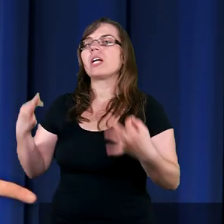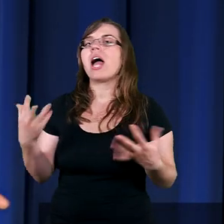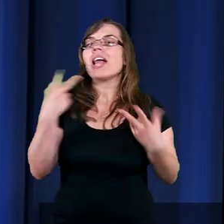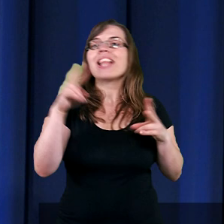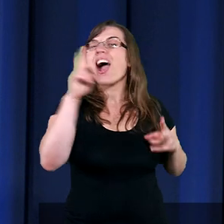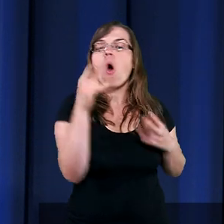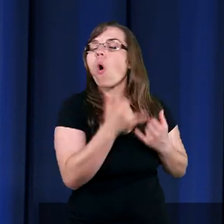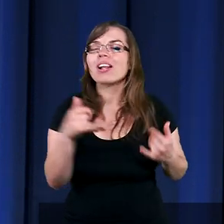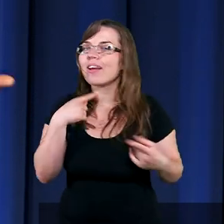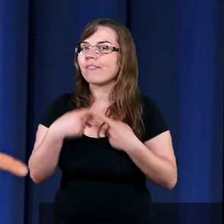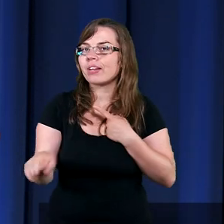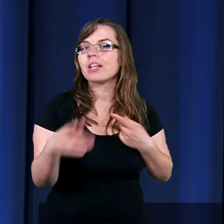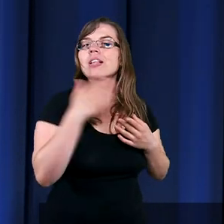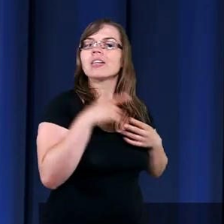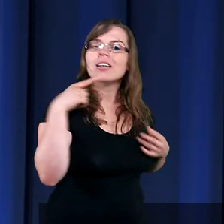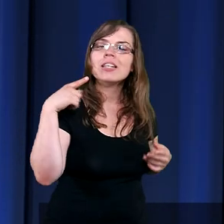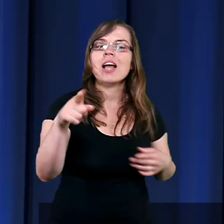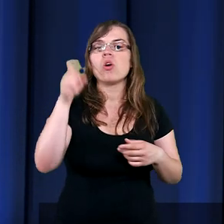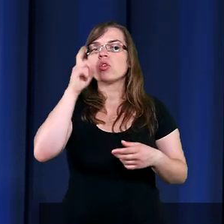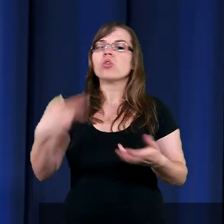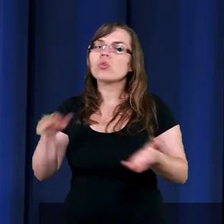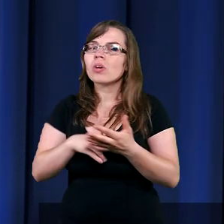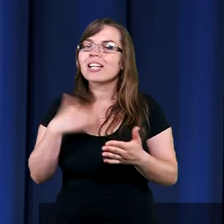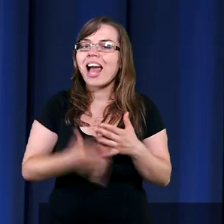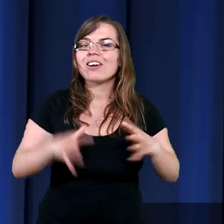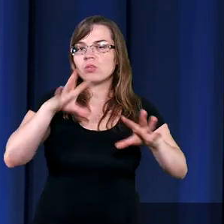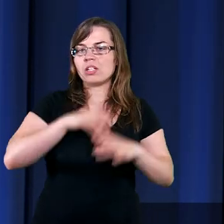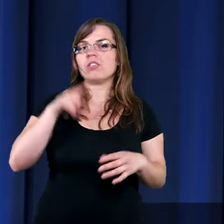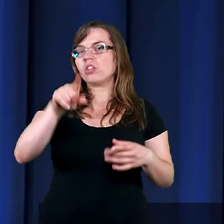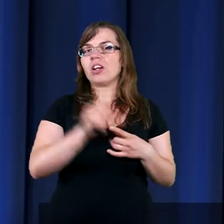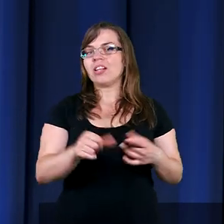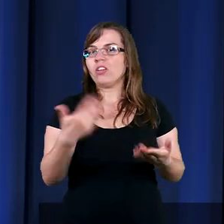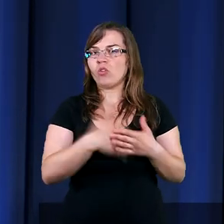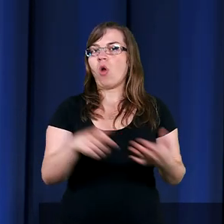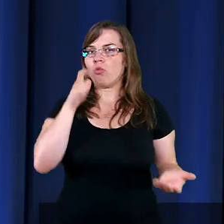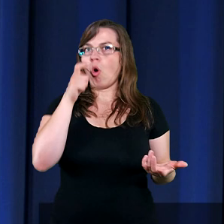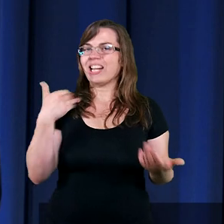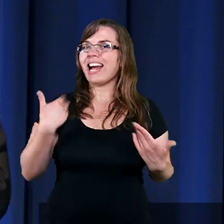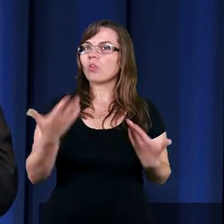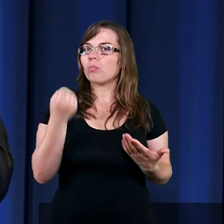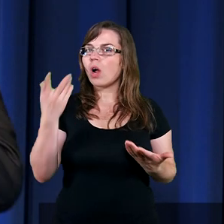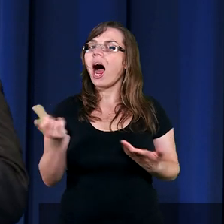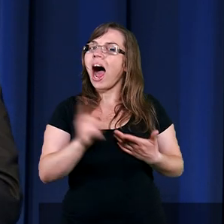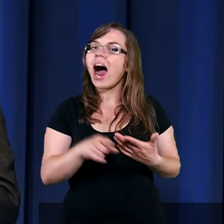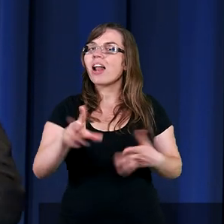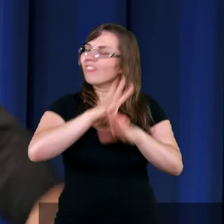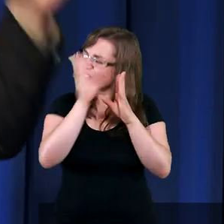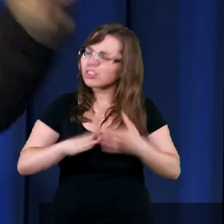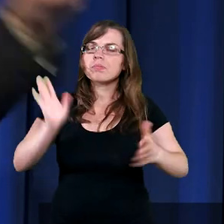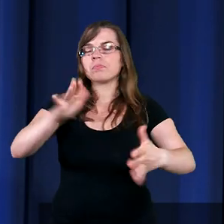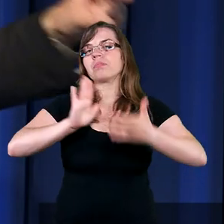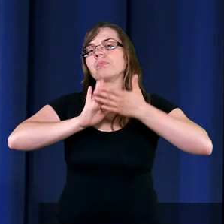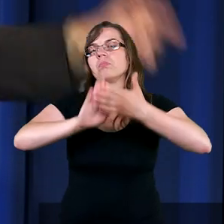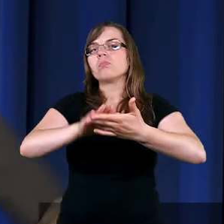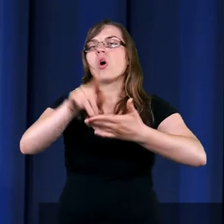innego wysłał, tylko tego człowieka, który stracił cierpliwość. Wiecie, koniec końców mordercą był. Ale Bóg mu wszystko wybaczył i powiedział,